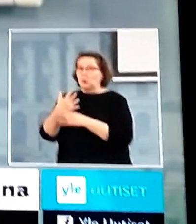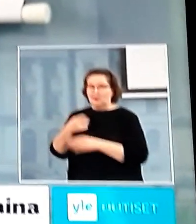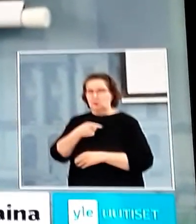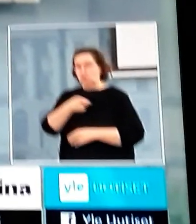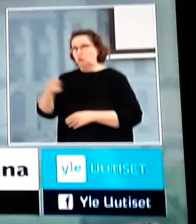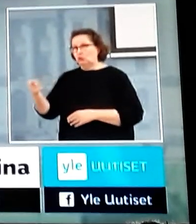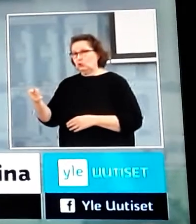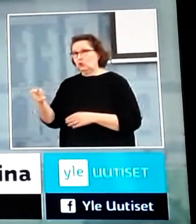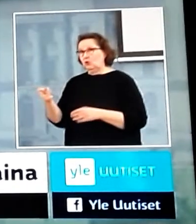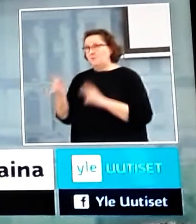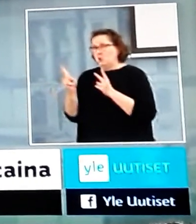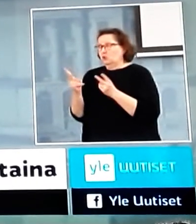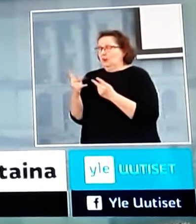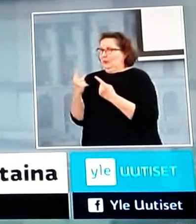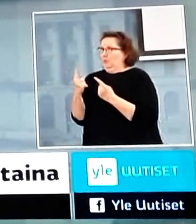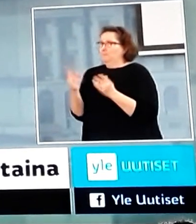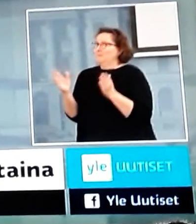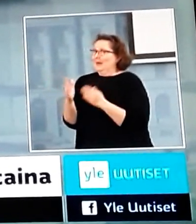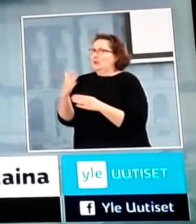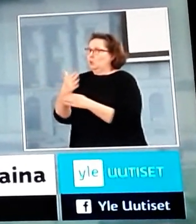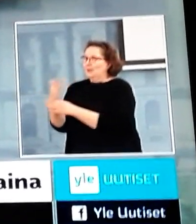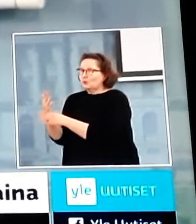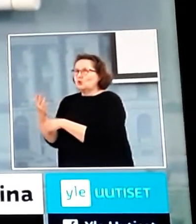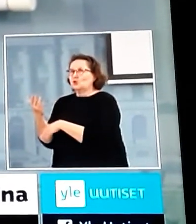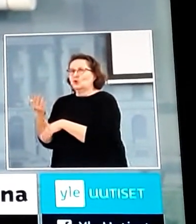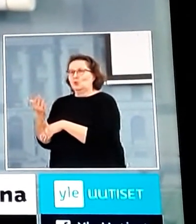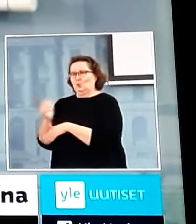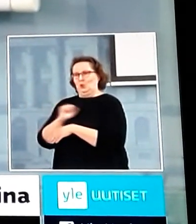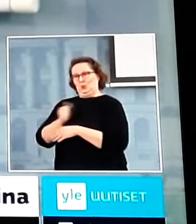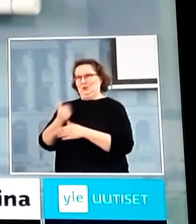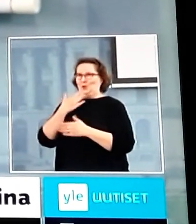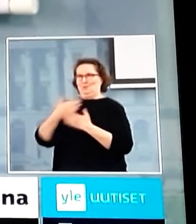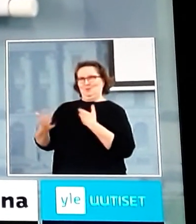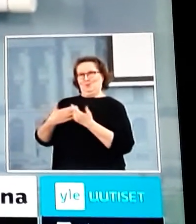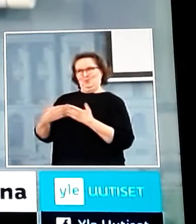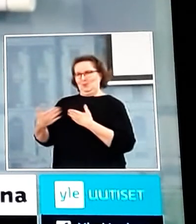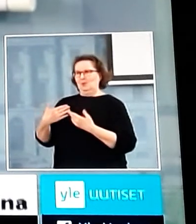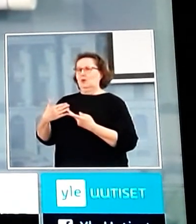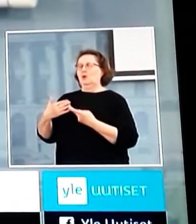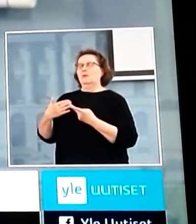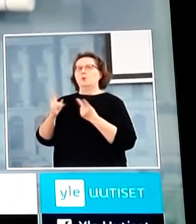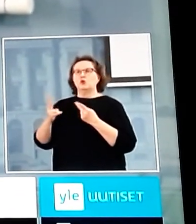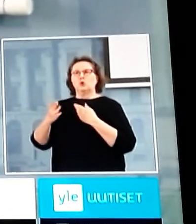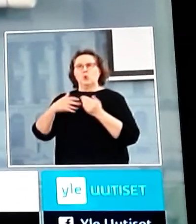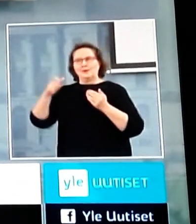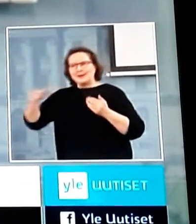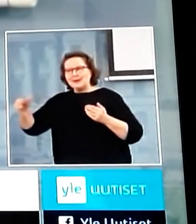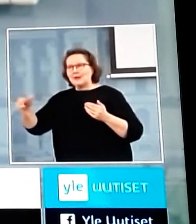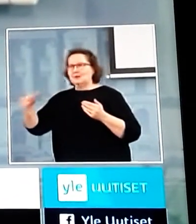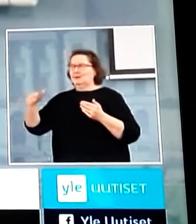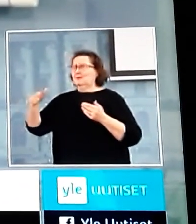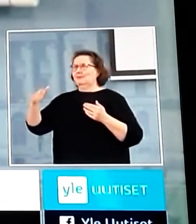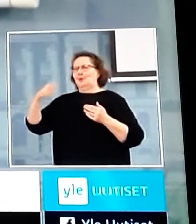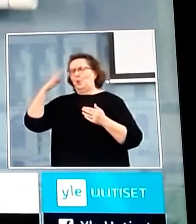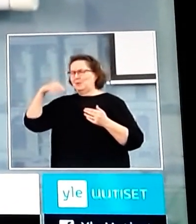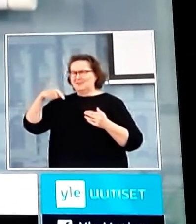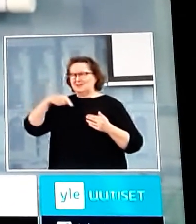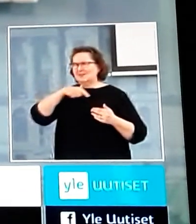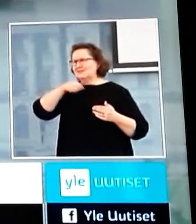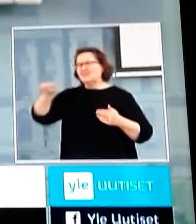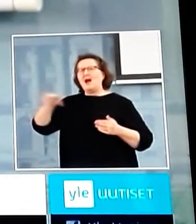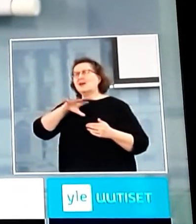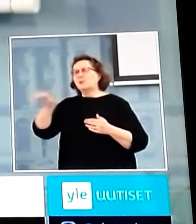työntekijät, eritykset, mieletys, yritykset, ammattiharjoittajat, työntekijät ja muutenkin yrittäjät ja näiden osalta